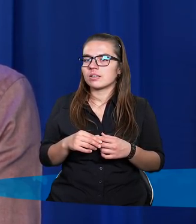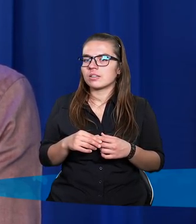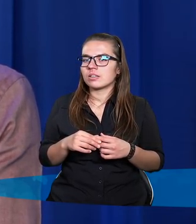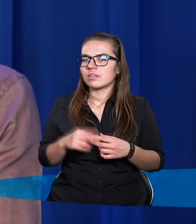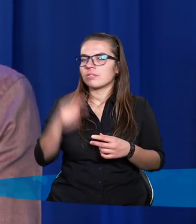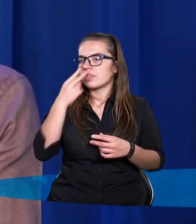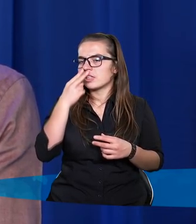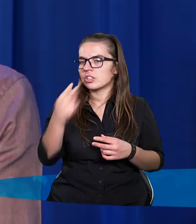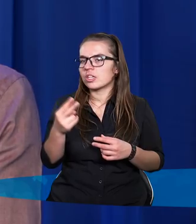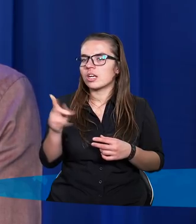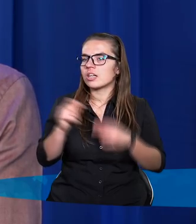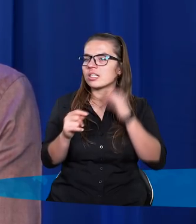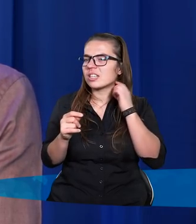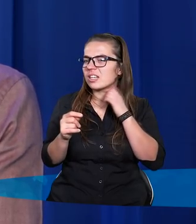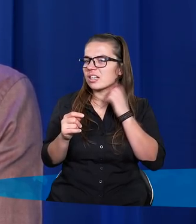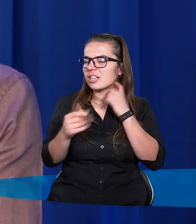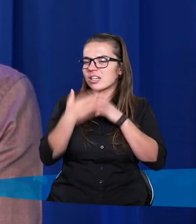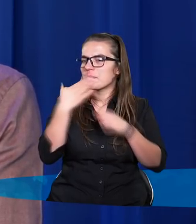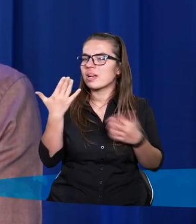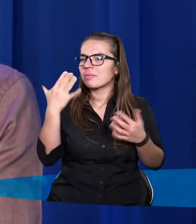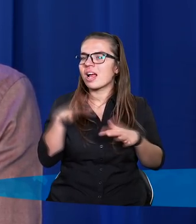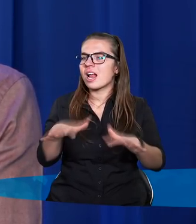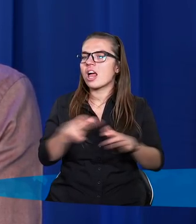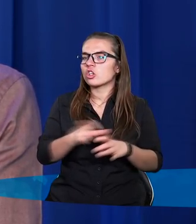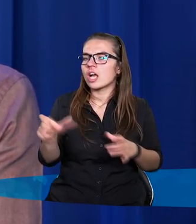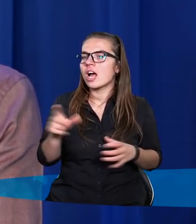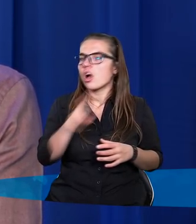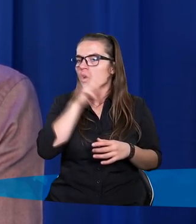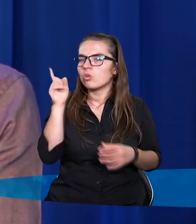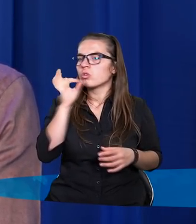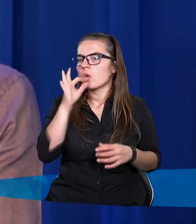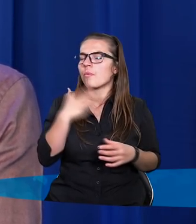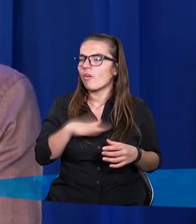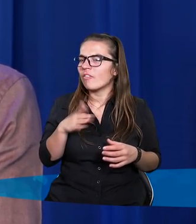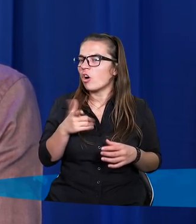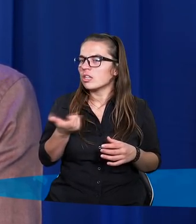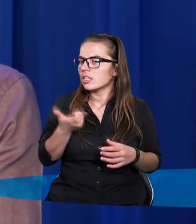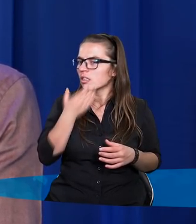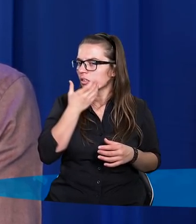i widzimy, że nie mija zbyt wiele czasu, a ludzie znowu robią złe rzeczy.